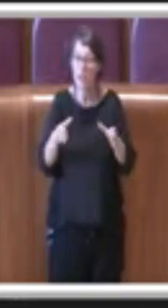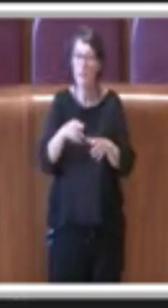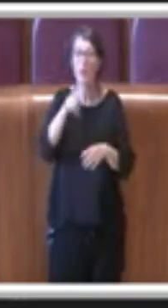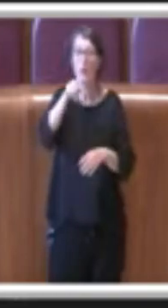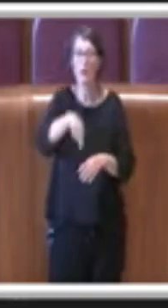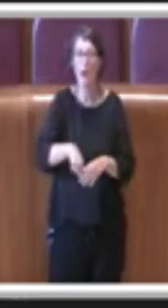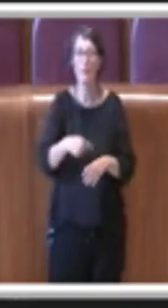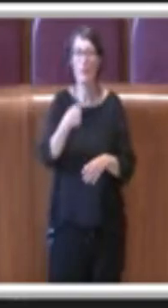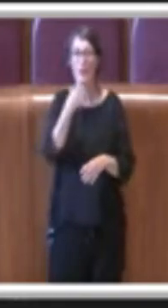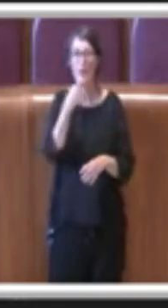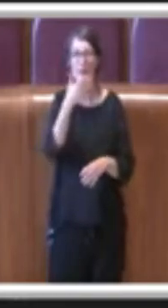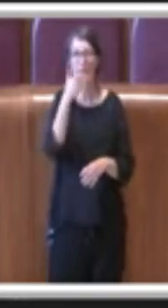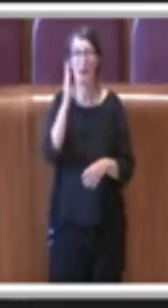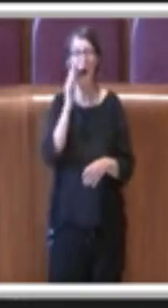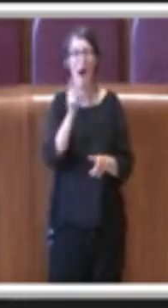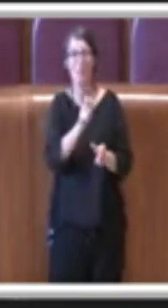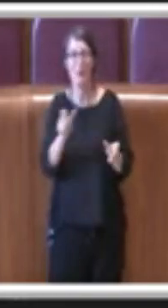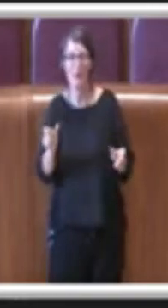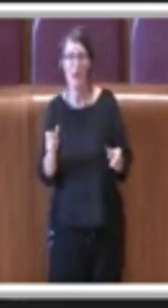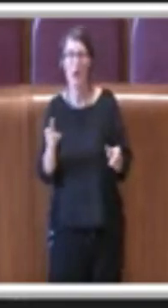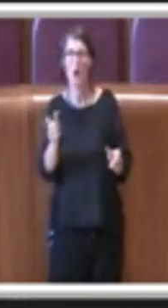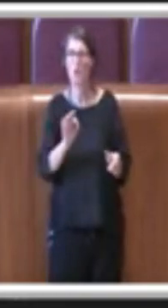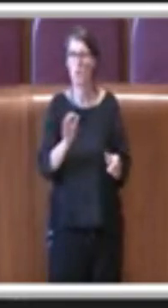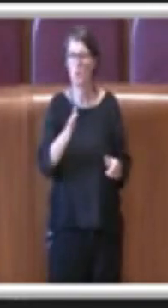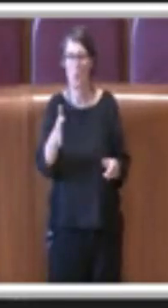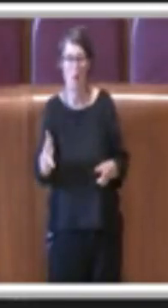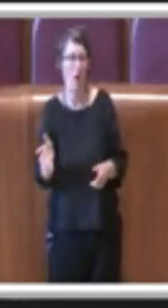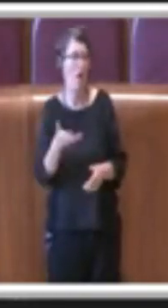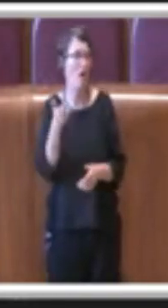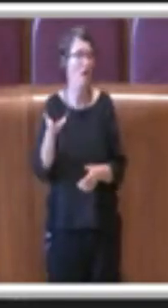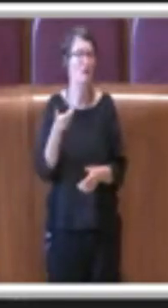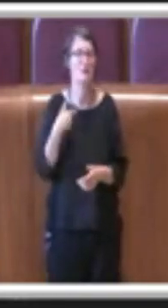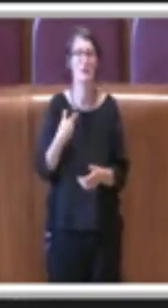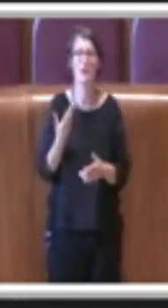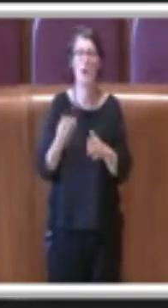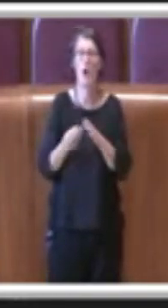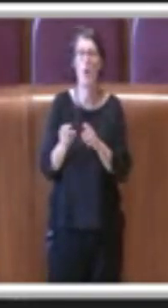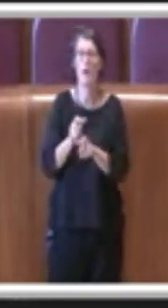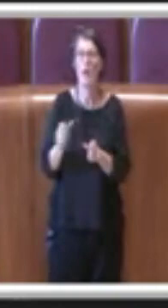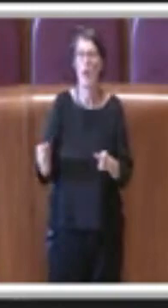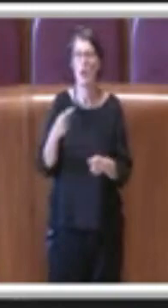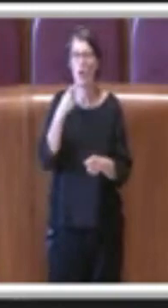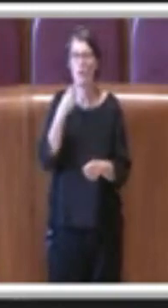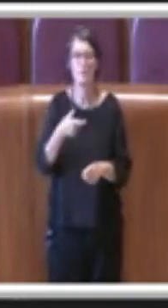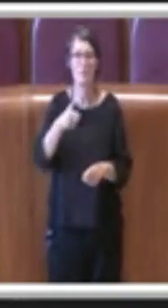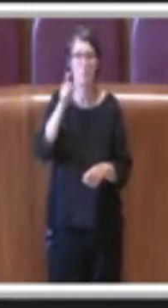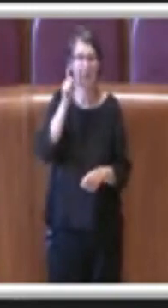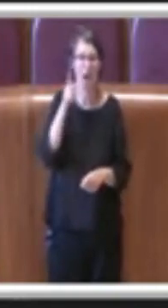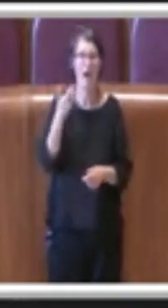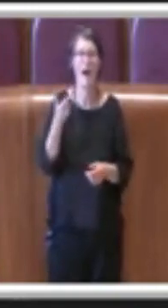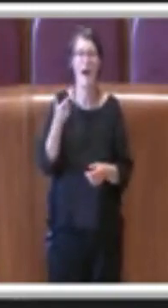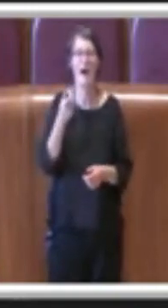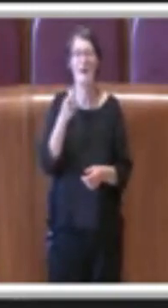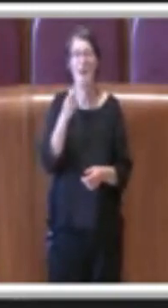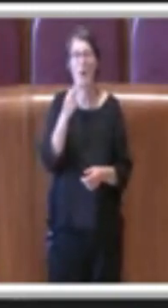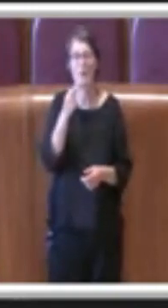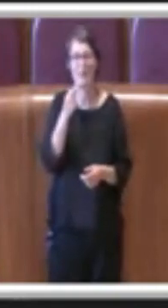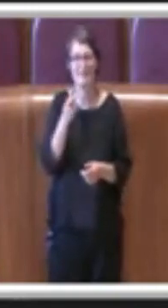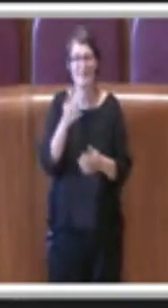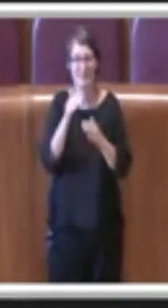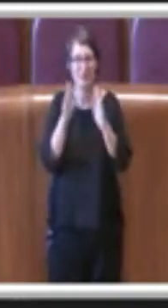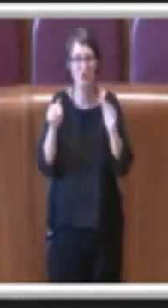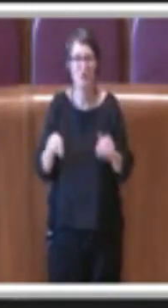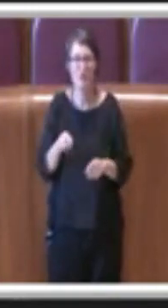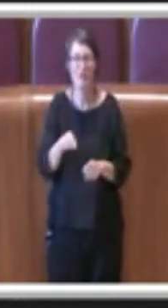affiancano altri operatori, cinema e teatri, banchi mercati di beni durevoli, le ristorazioni, le barre, pasticcerie, i banchi mercati di